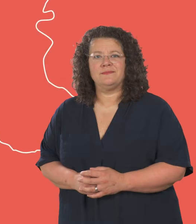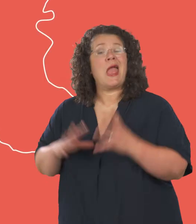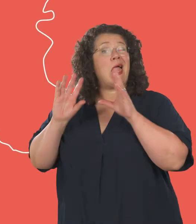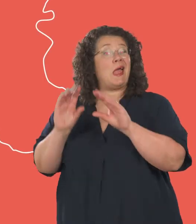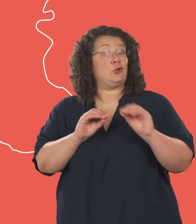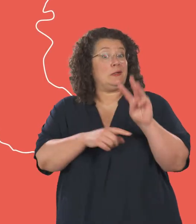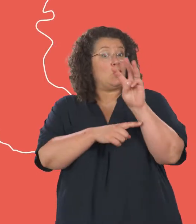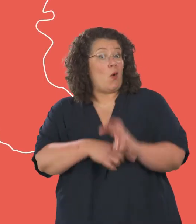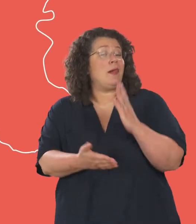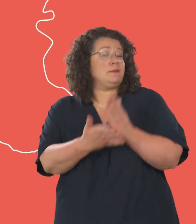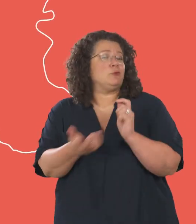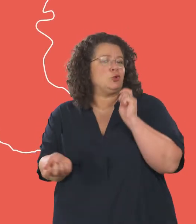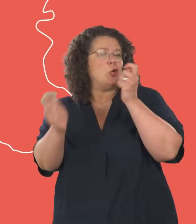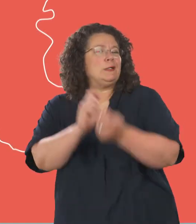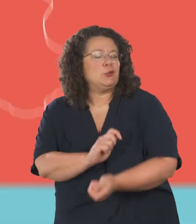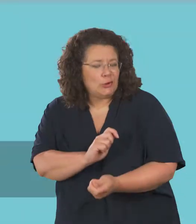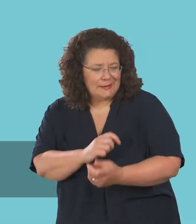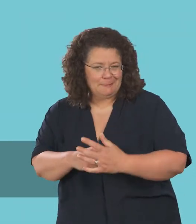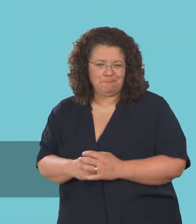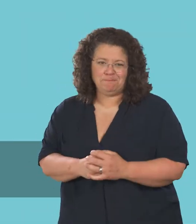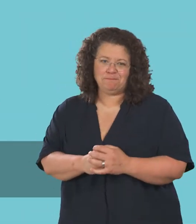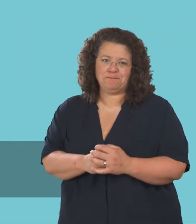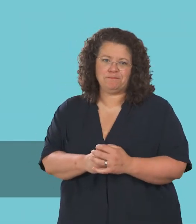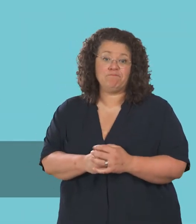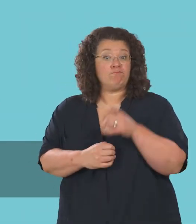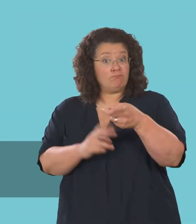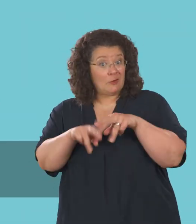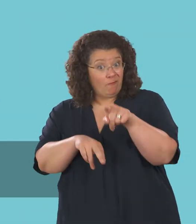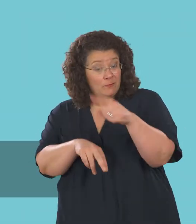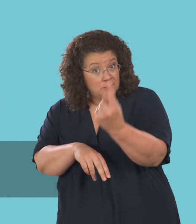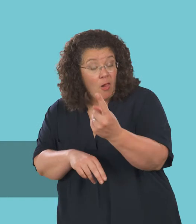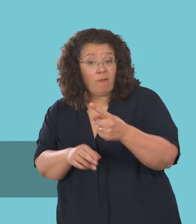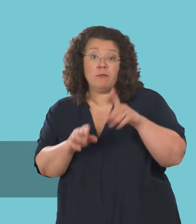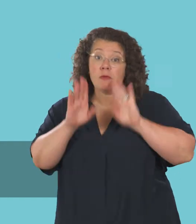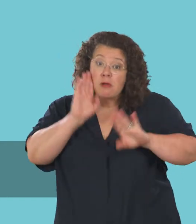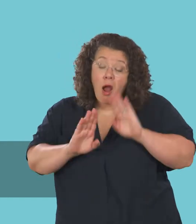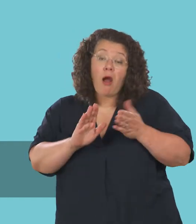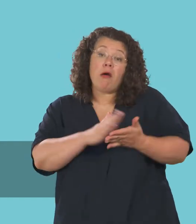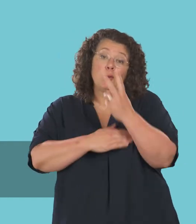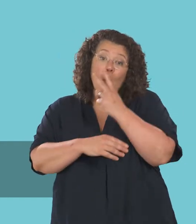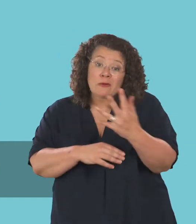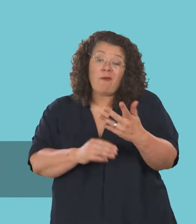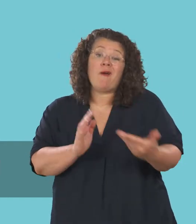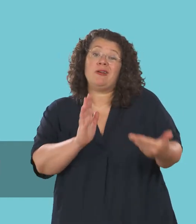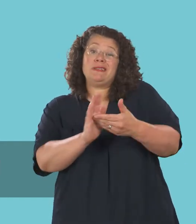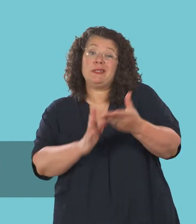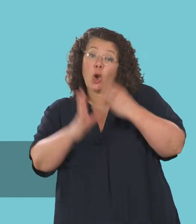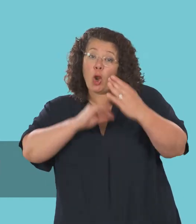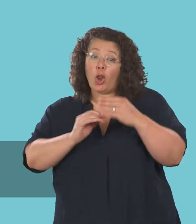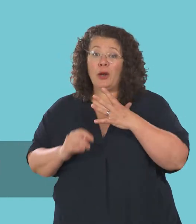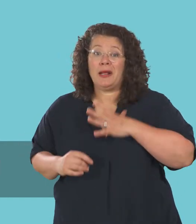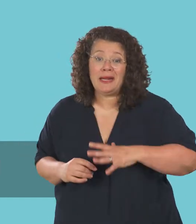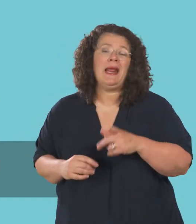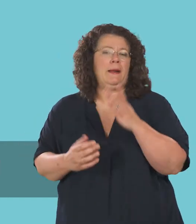Mae addysg yngherydigion yn newid. Os ydych chi'n berson ifanc dan 25 oed sydd â anghenion dysgu ychwanegol, mae yna